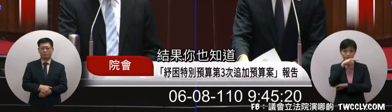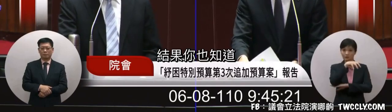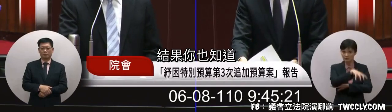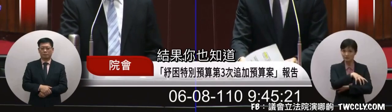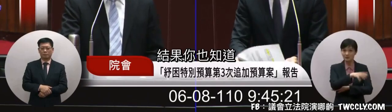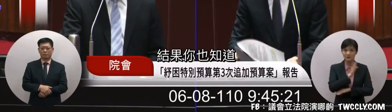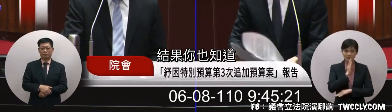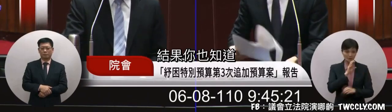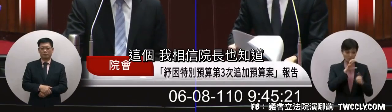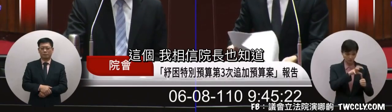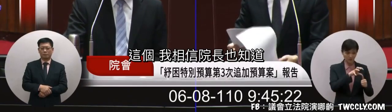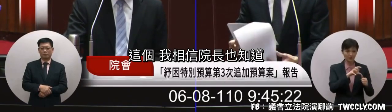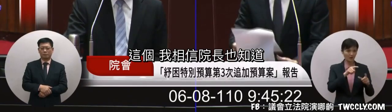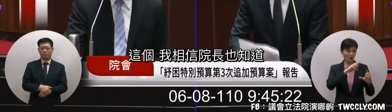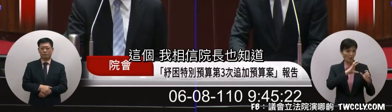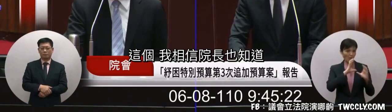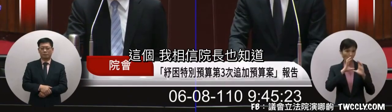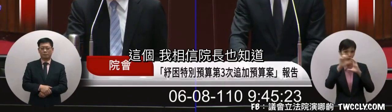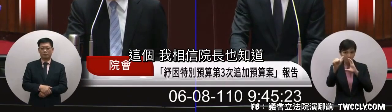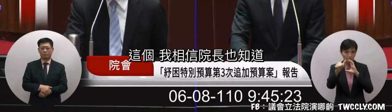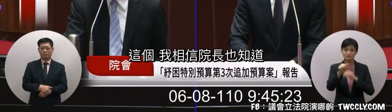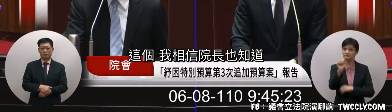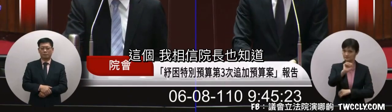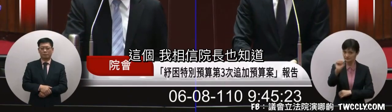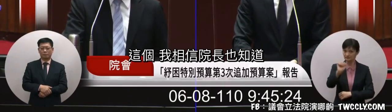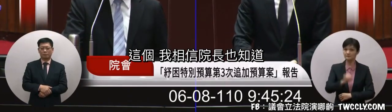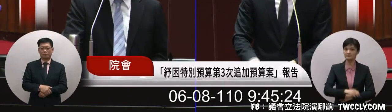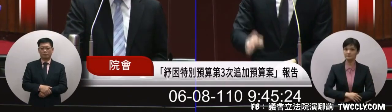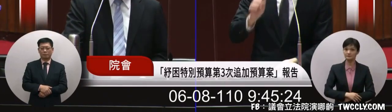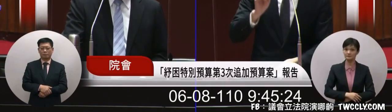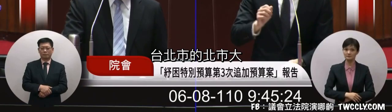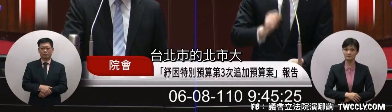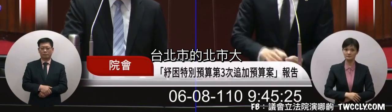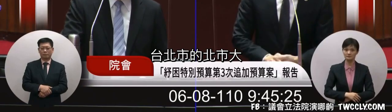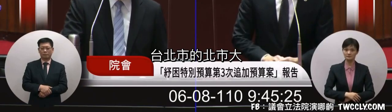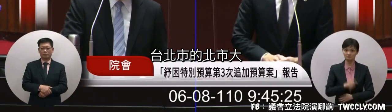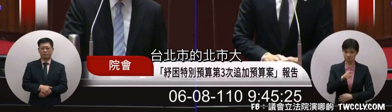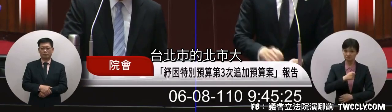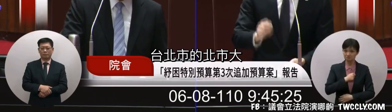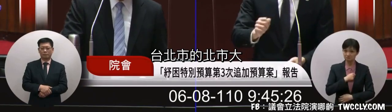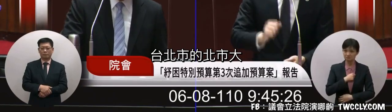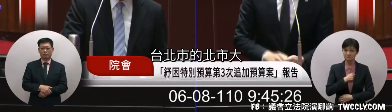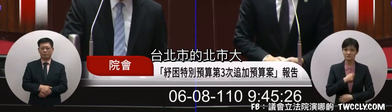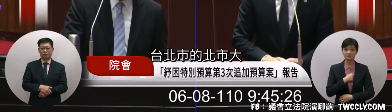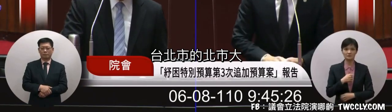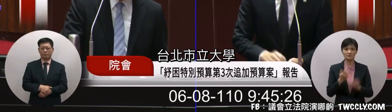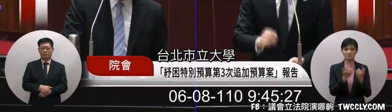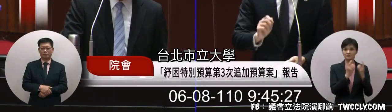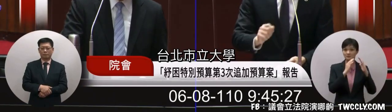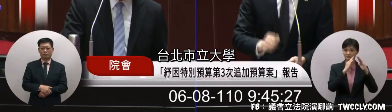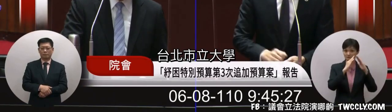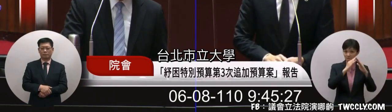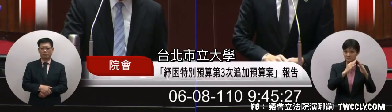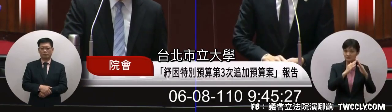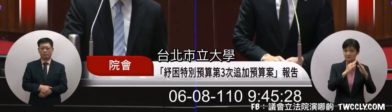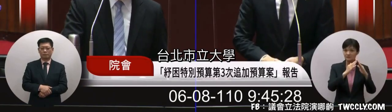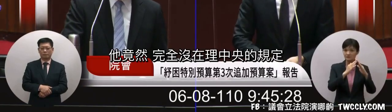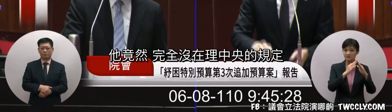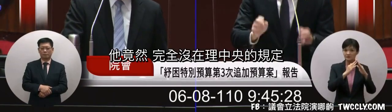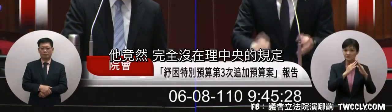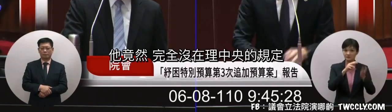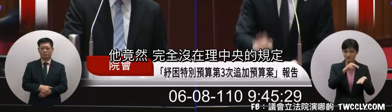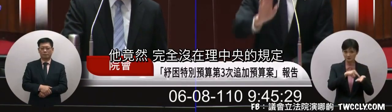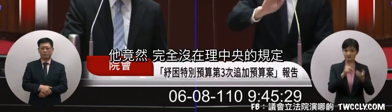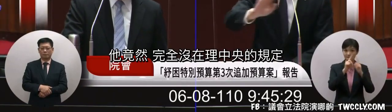結果你也知道這個我相信議長也知道台北市的這個北市台台北市立大學